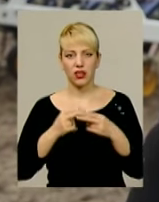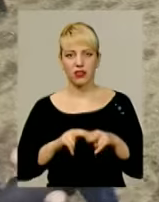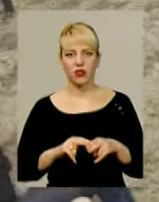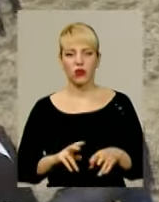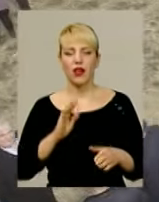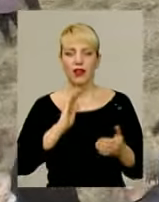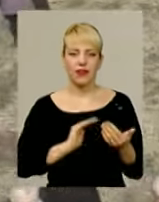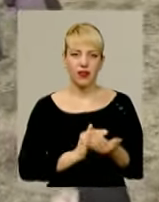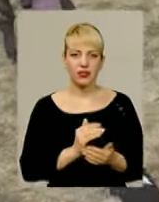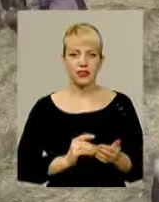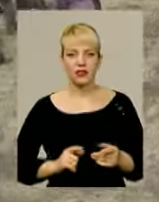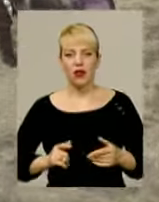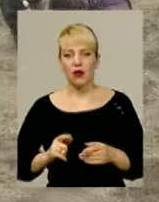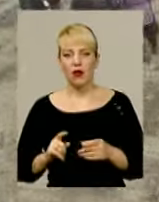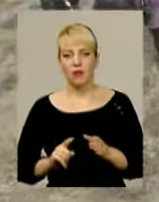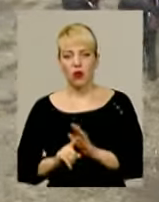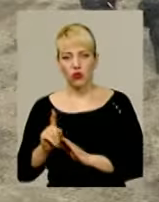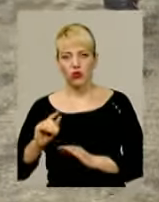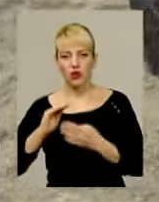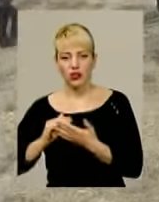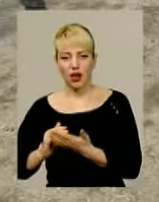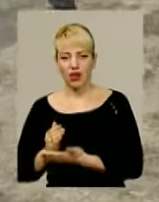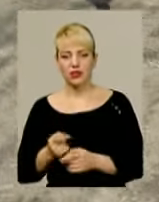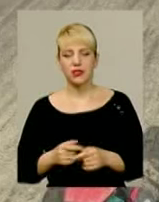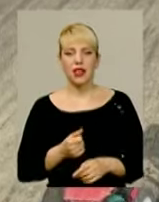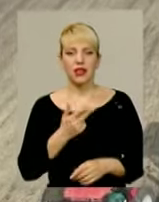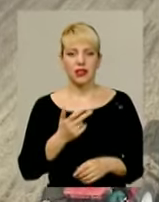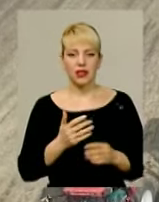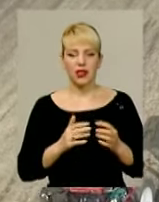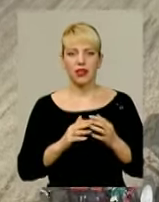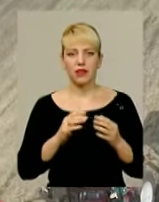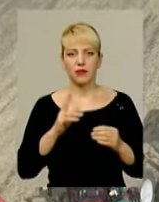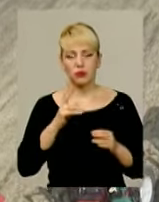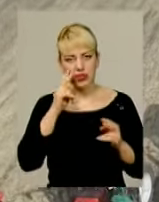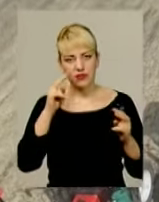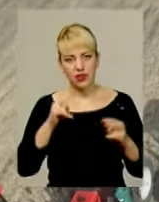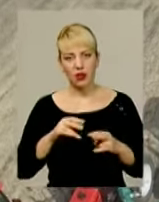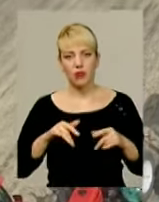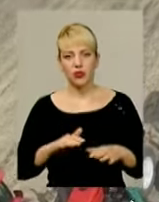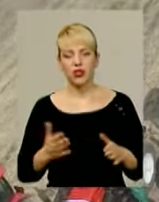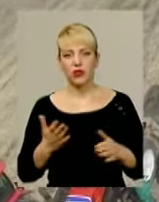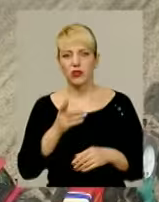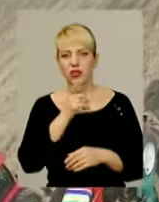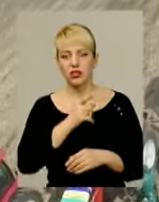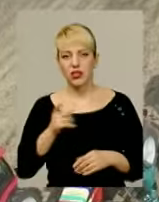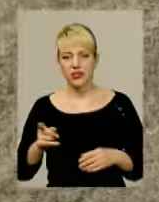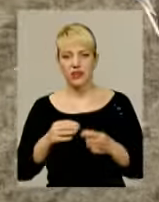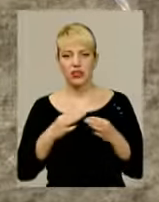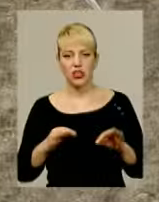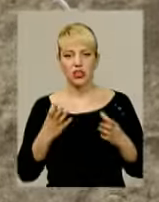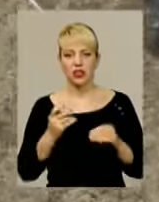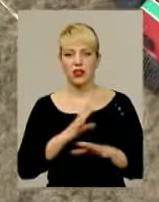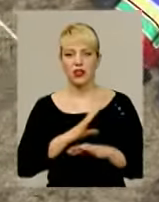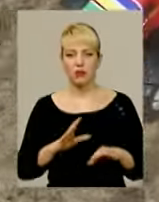якість. Кількасот господарів не лише Хмельницької, а й сусідніх областей стали свідками події, якої за часів Незалежності ще не було.